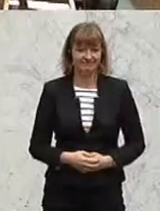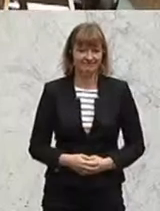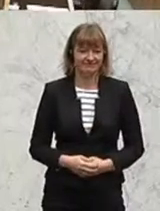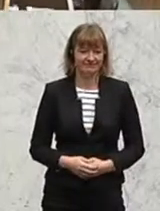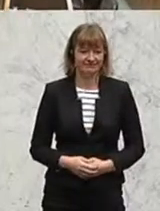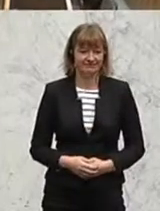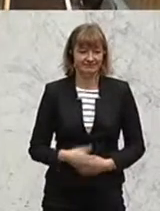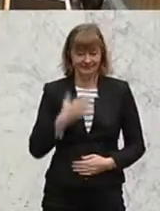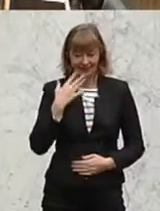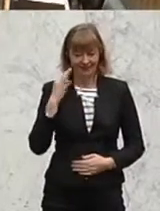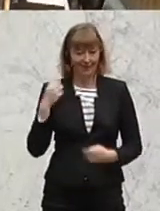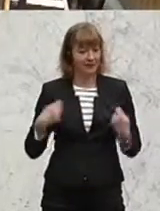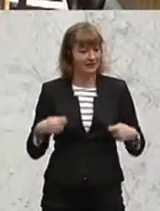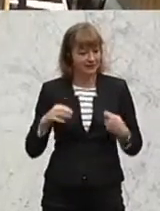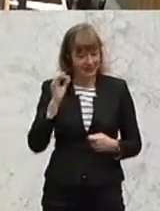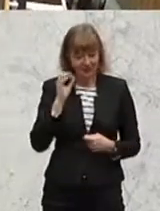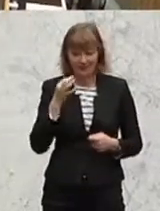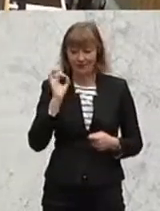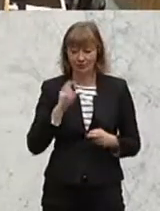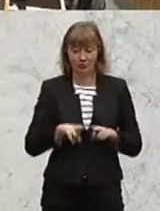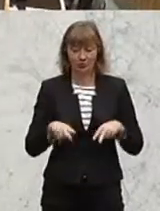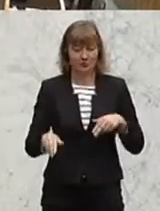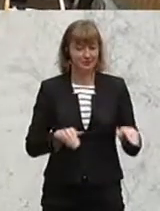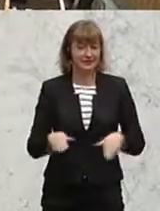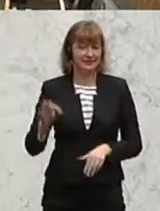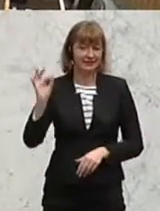Walter Rosenkrantz, FPÖ nun an Bord.